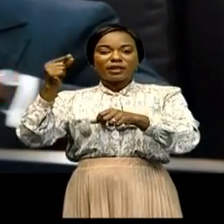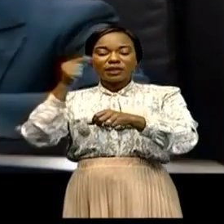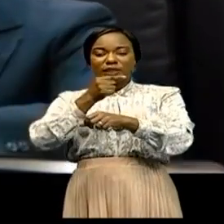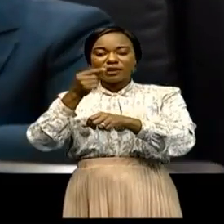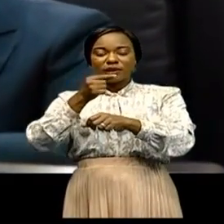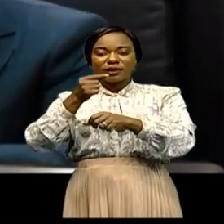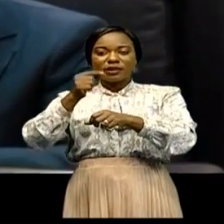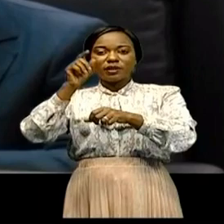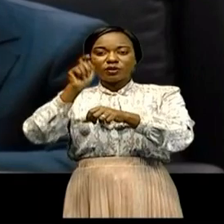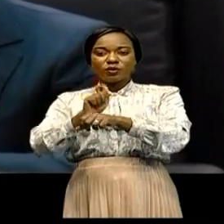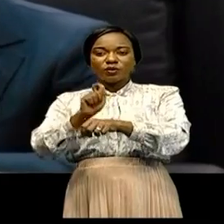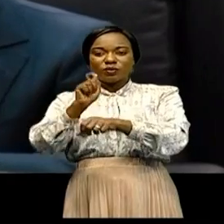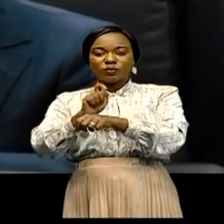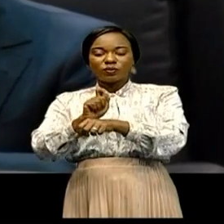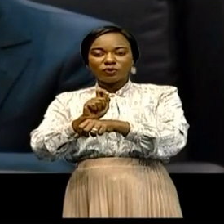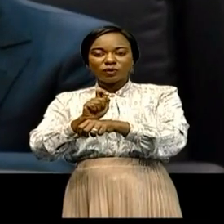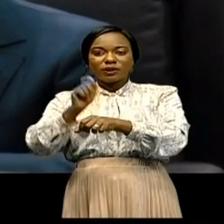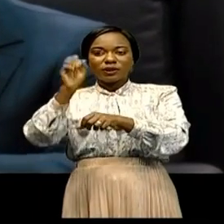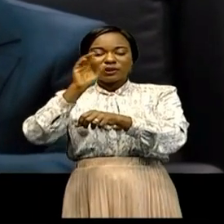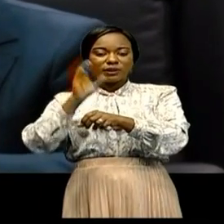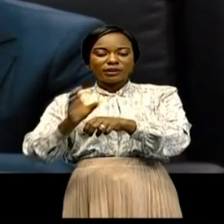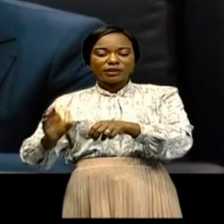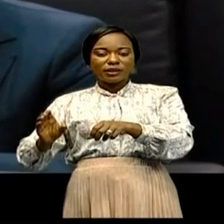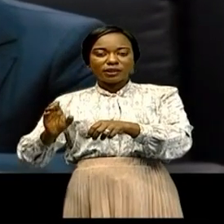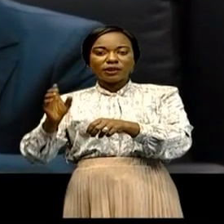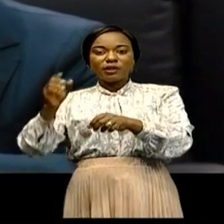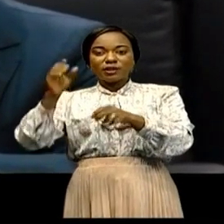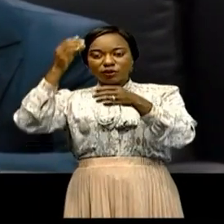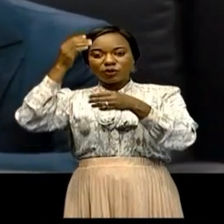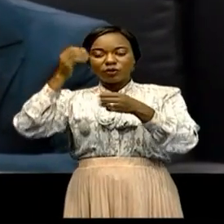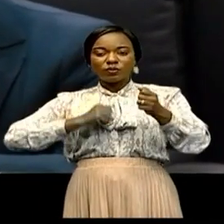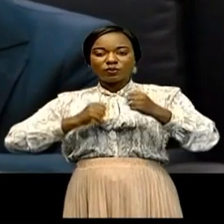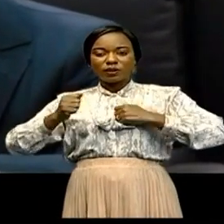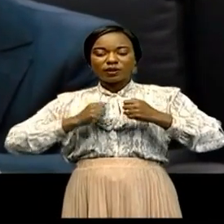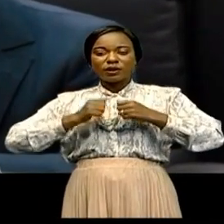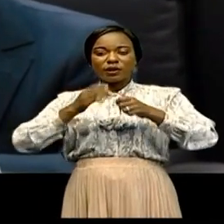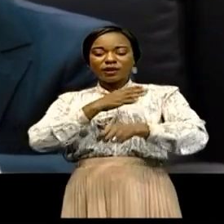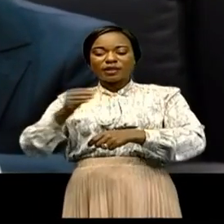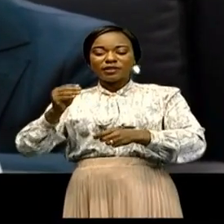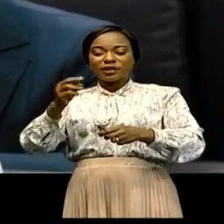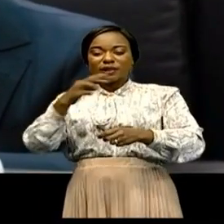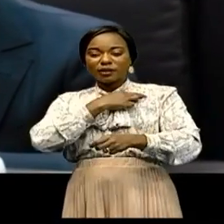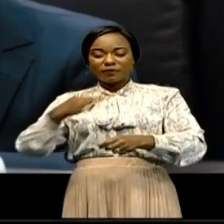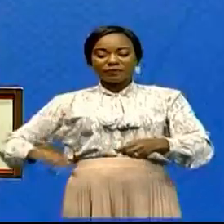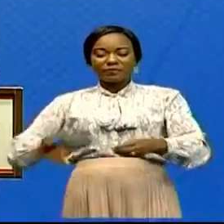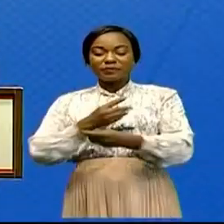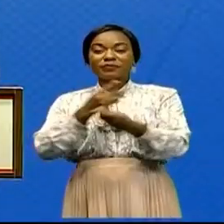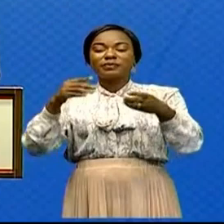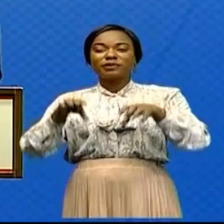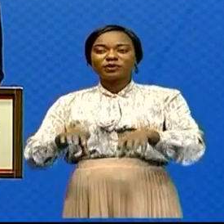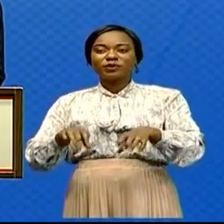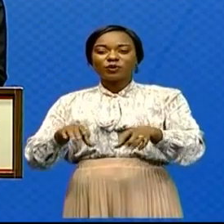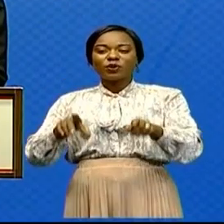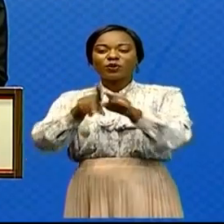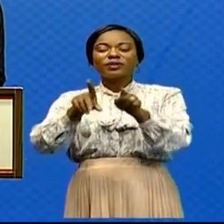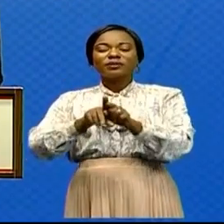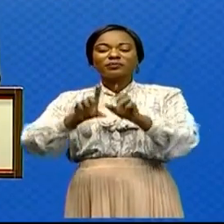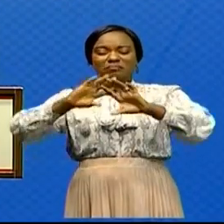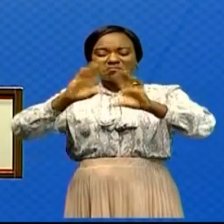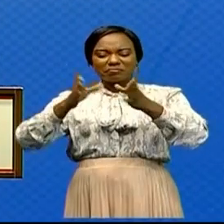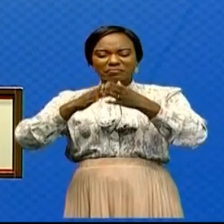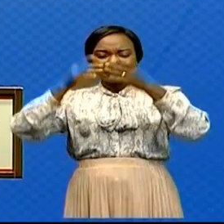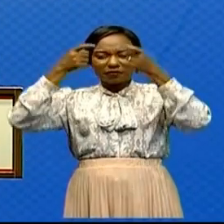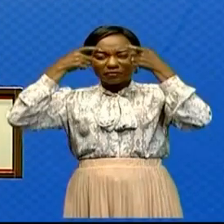du Togo, du Sénégal, du Rwanda et de la République du Congo. Les conclusions de ces